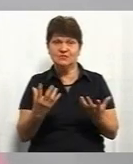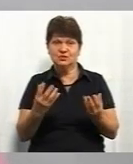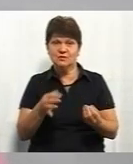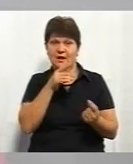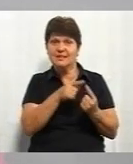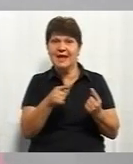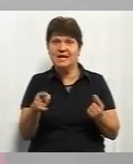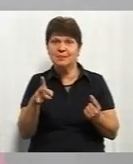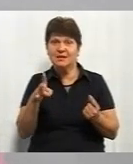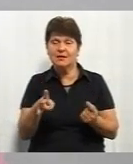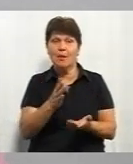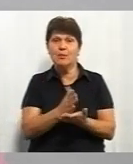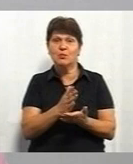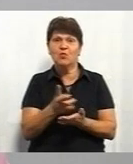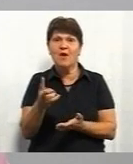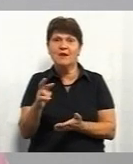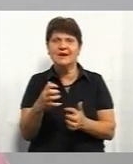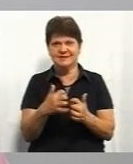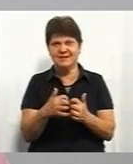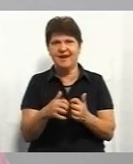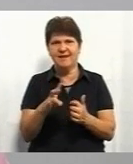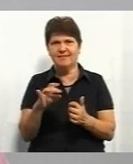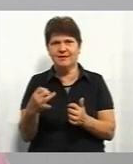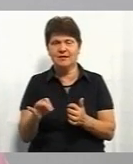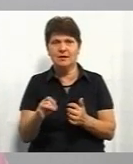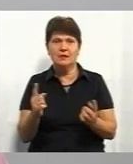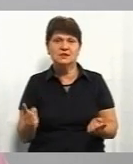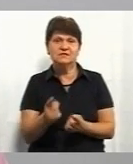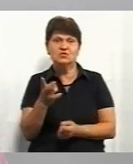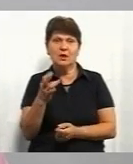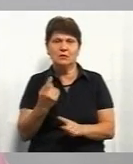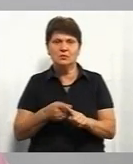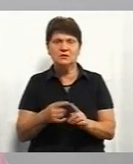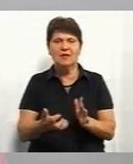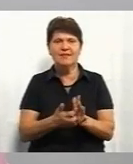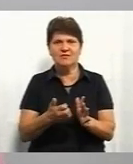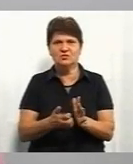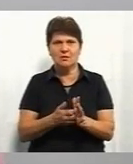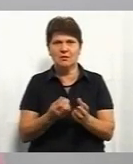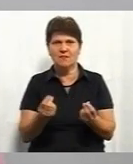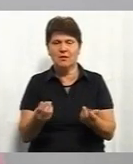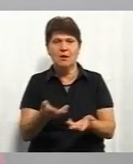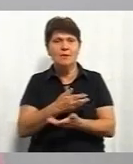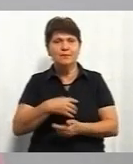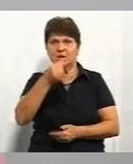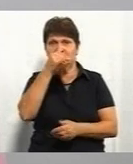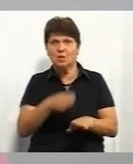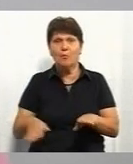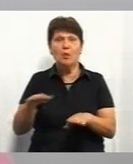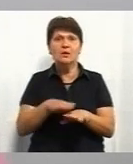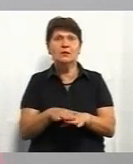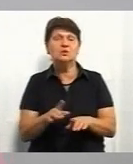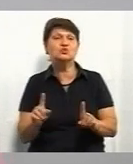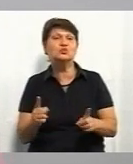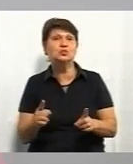термінах перебування, по середньому терміну перебування, то, звичайно, це недостатня вартість. Ми не зможемо покрити. Чому?